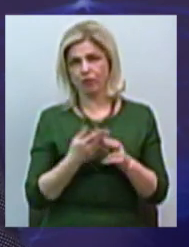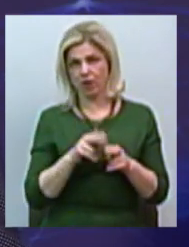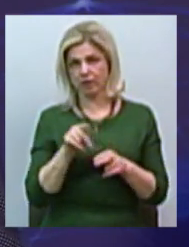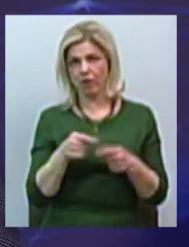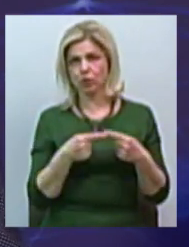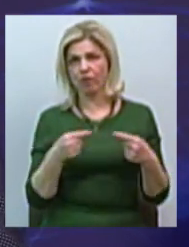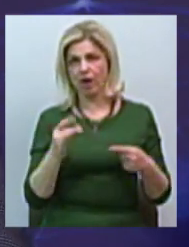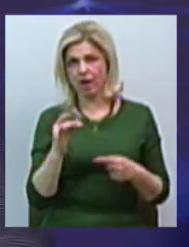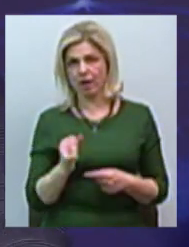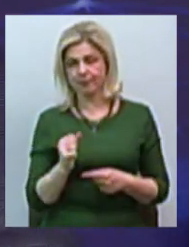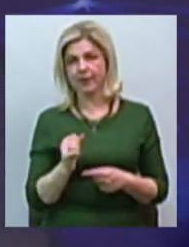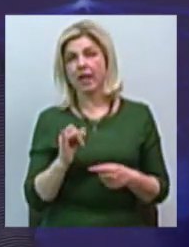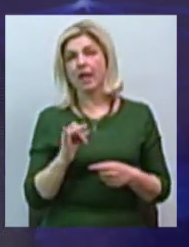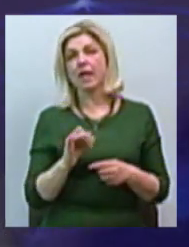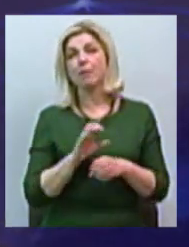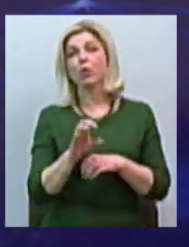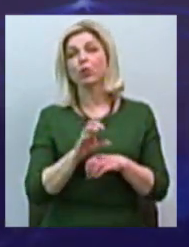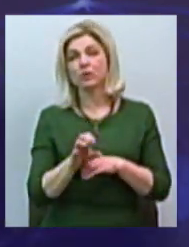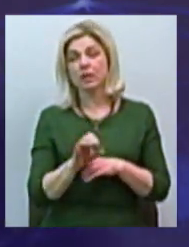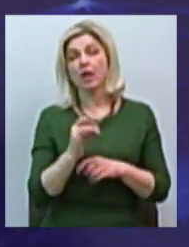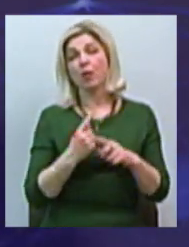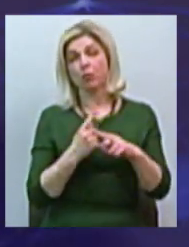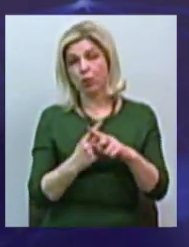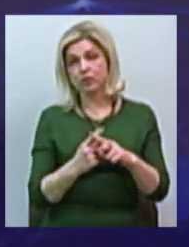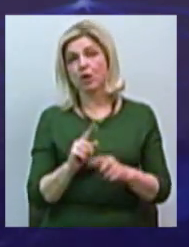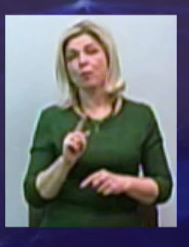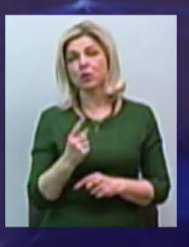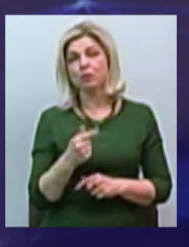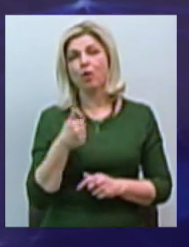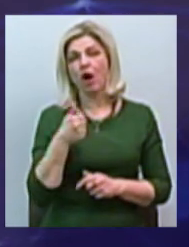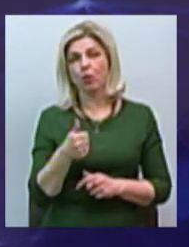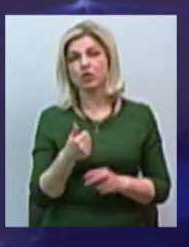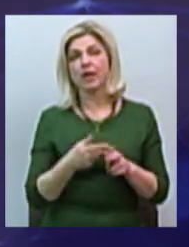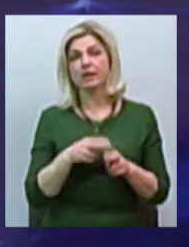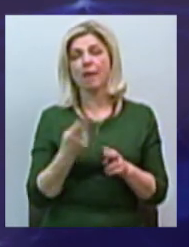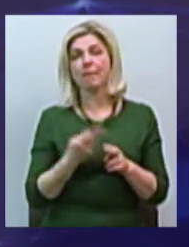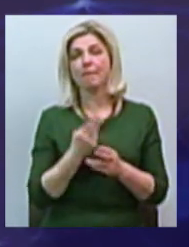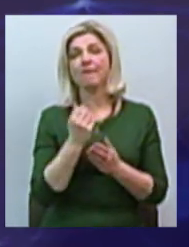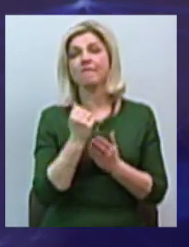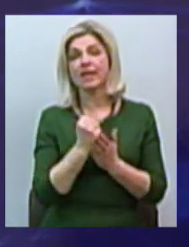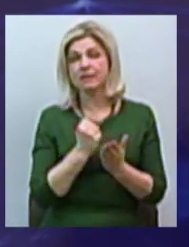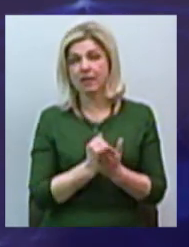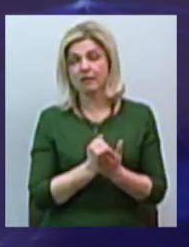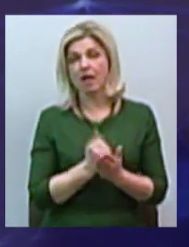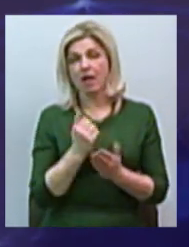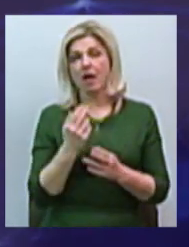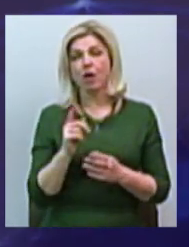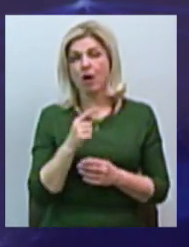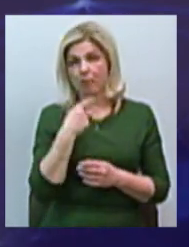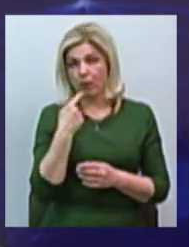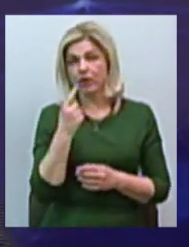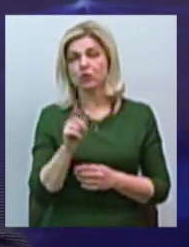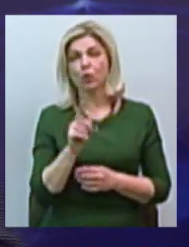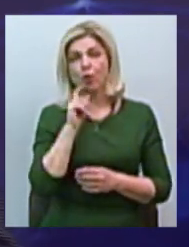продукцій. Однозначно плюс, ще чому хороший цей безвіз, якщо ми вже багато разів говорили, що Україна в